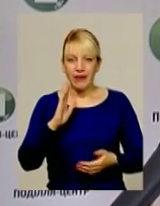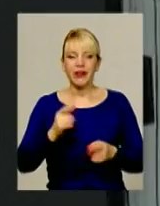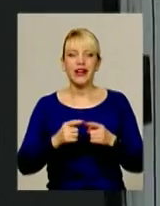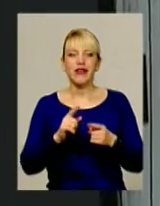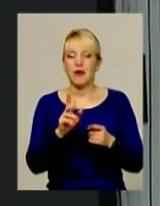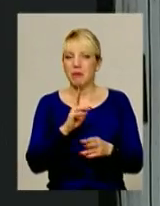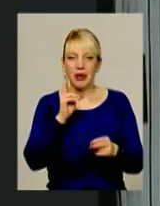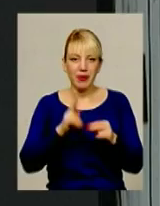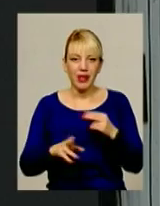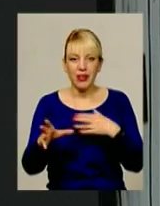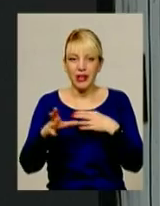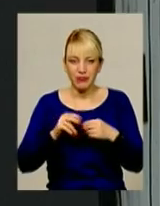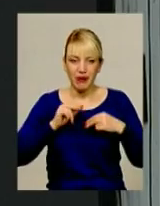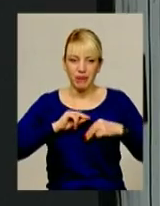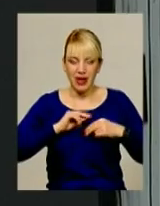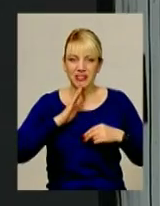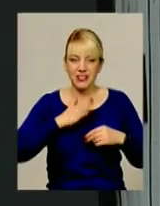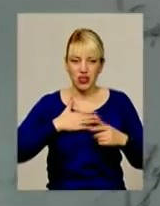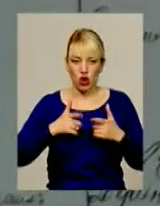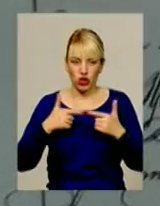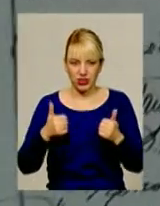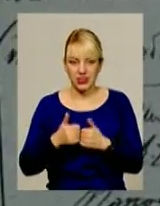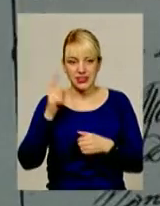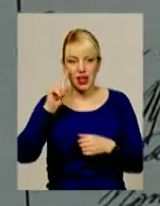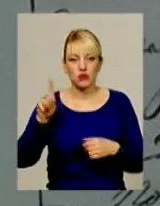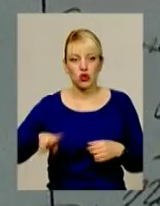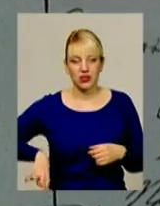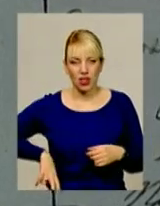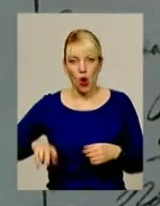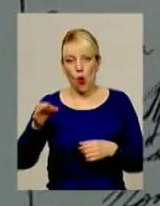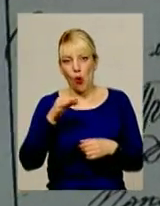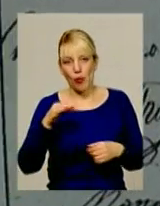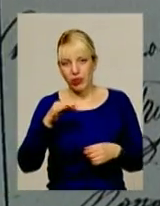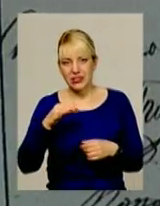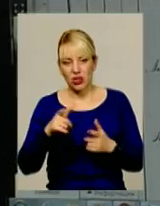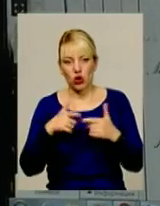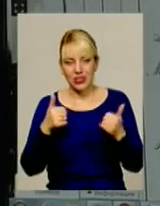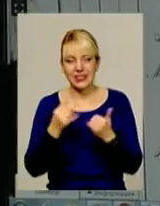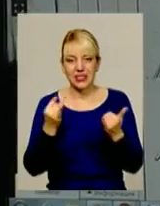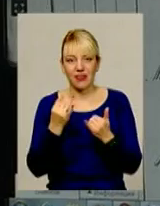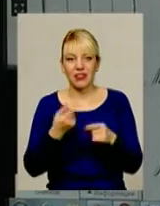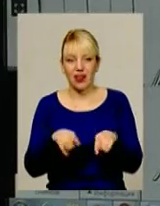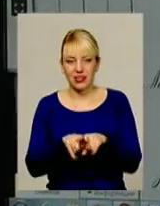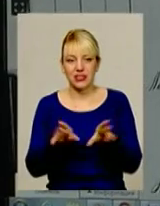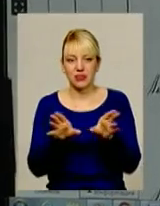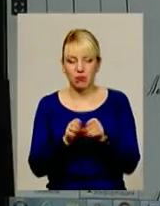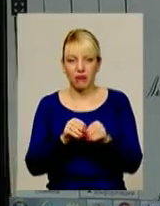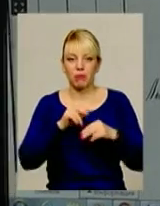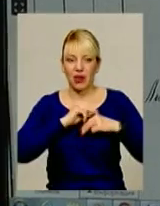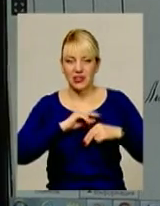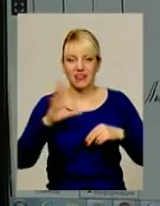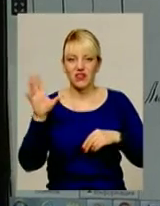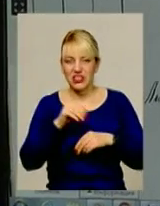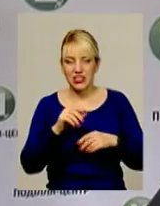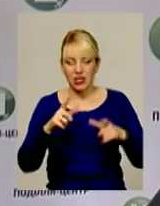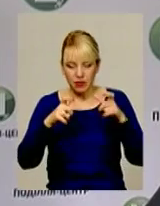організацією. Ми знаємо, що директори обласних архівів зацікавлені в такій співпраці. Всі документи, які оцифровуються